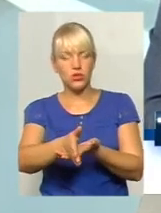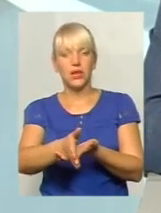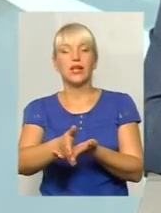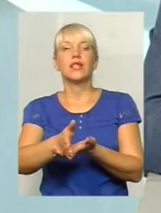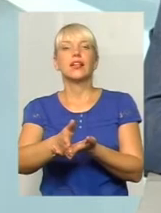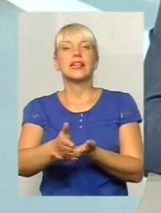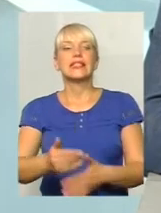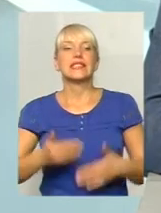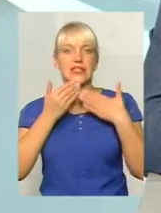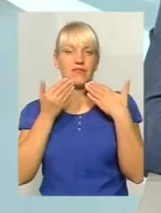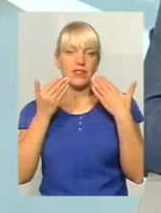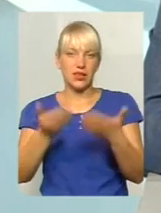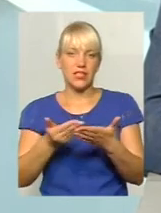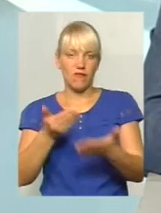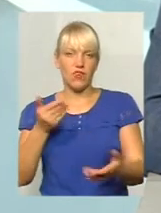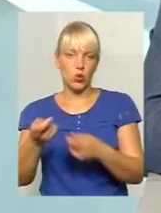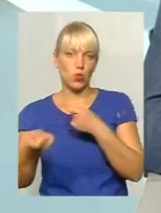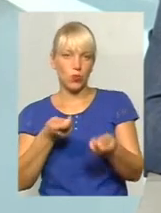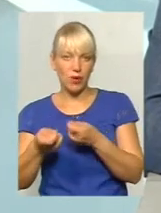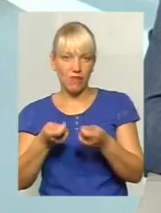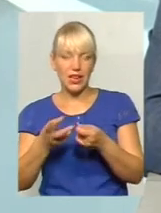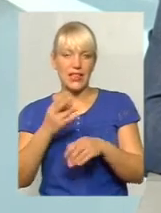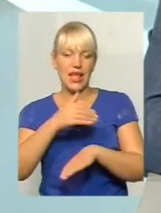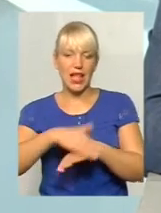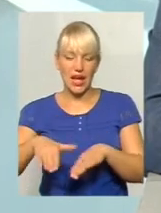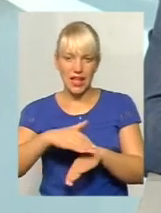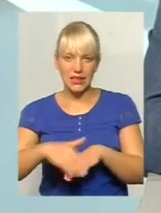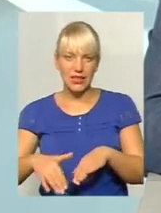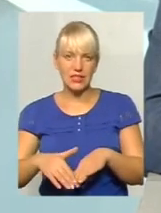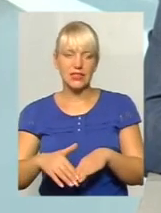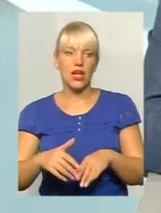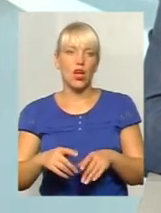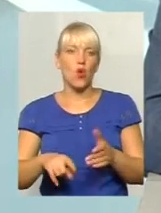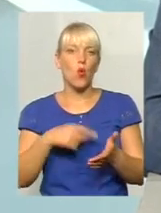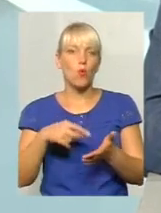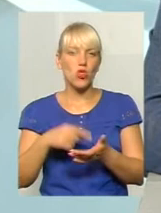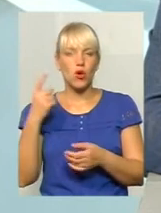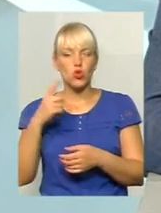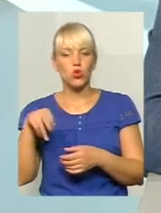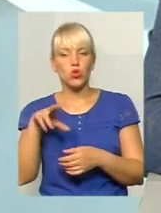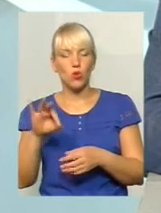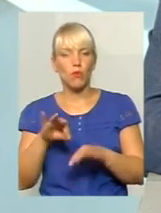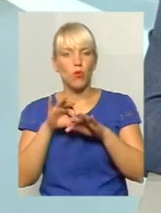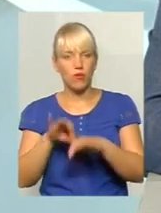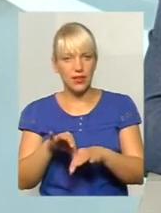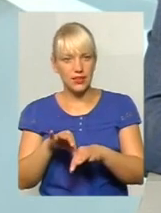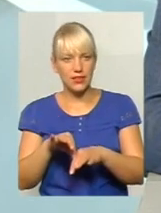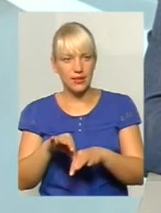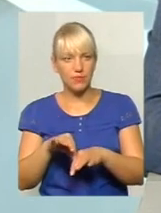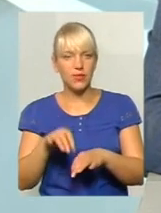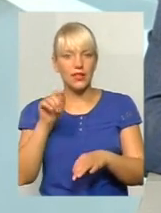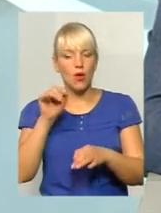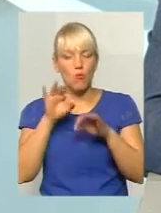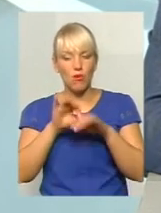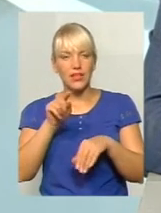Звернення від управління на адрес управління житлово-комунального господарства щодо проведення відповідних